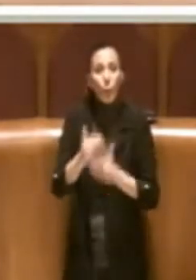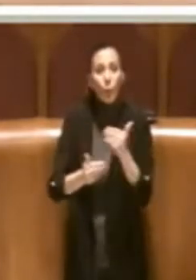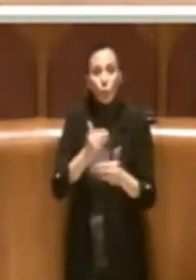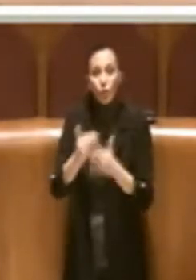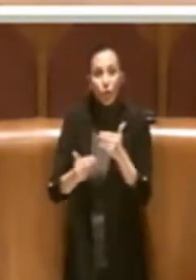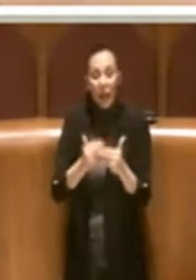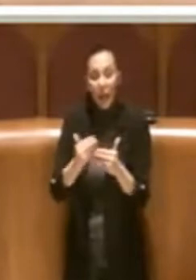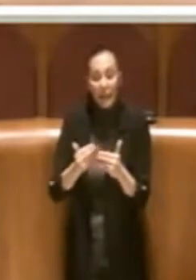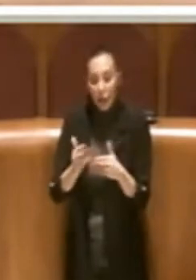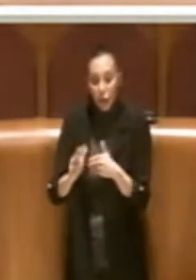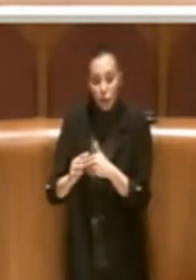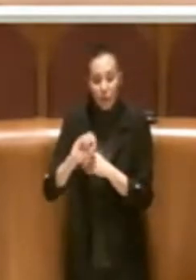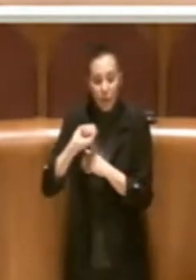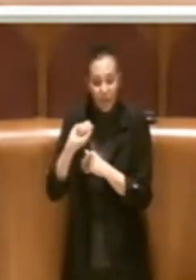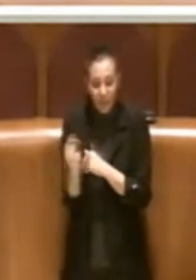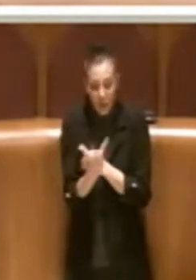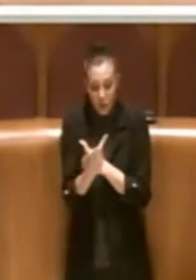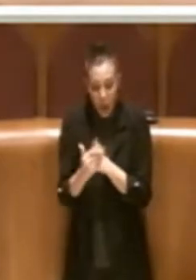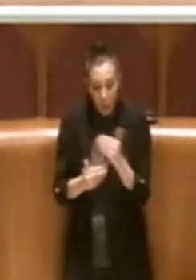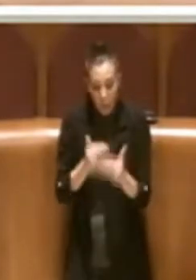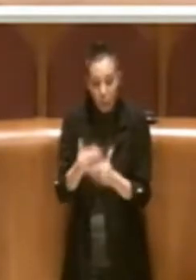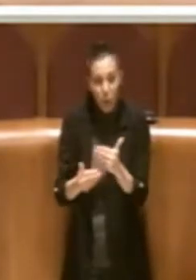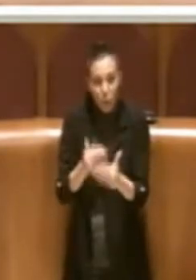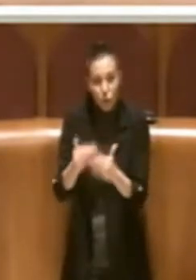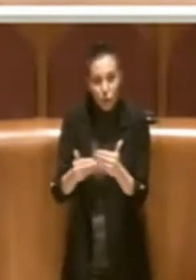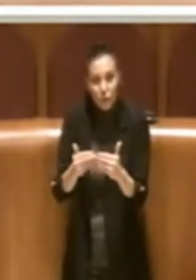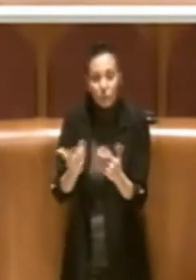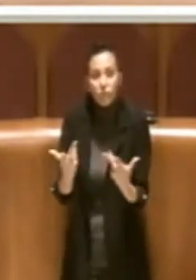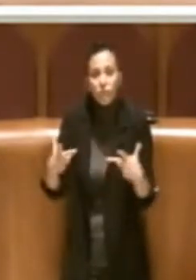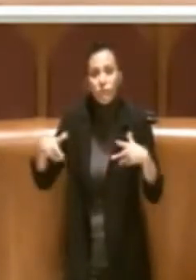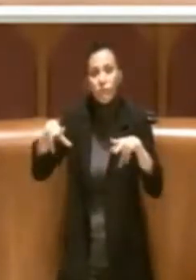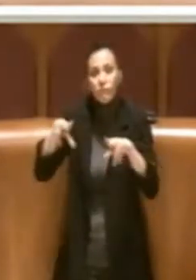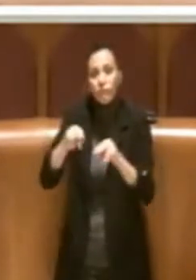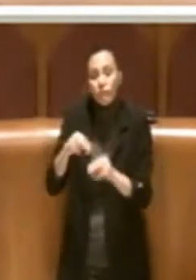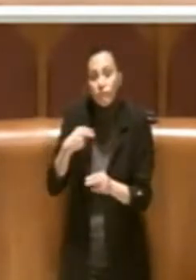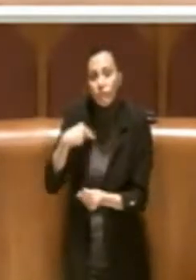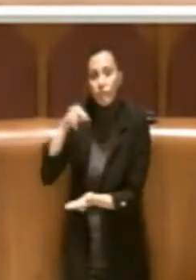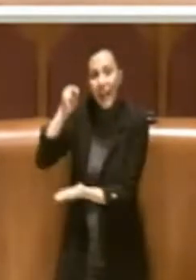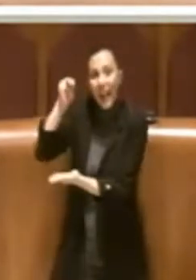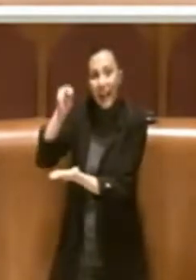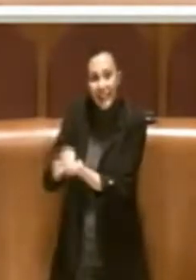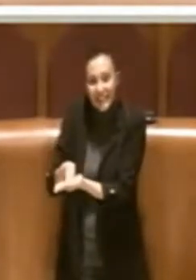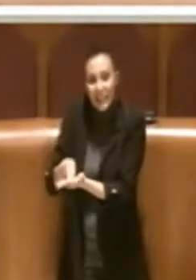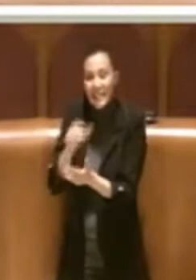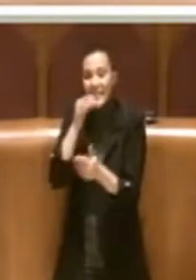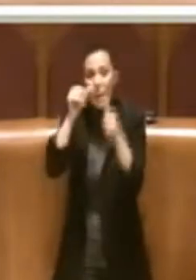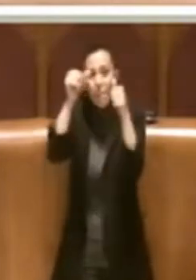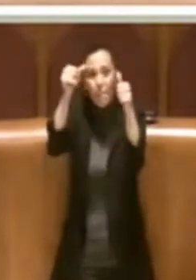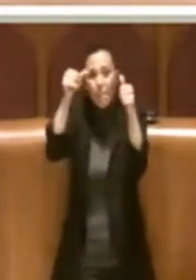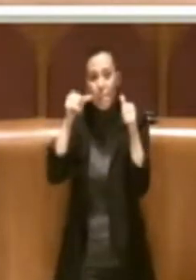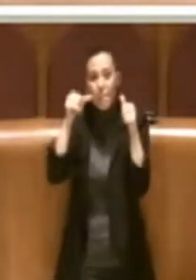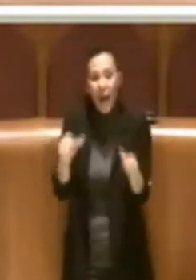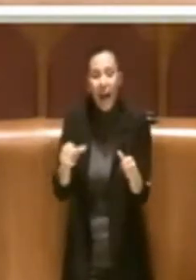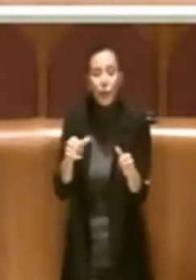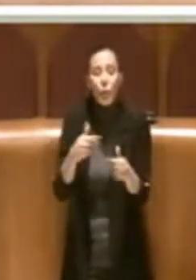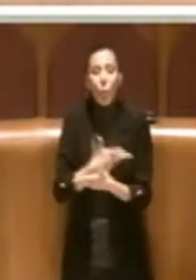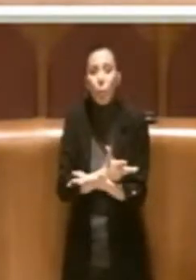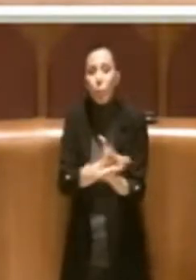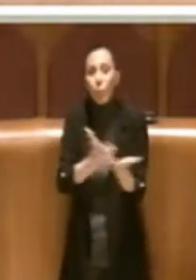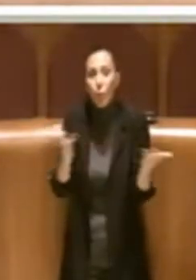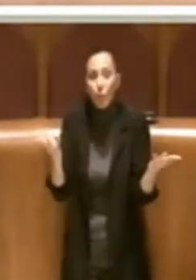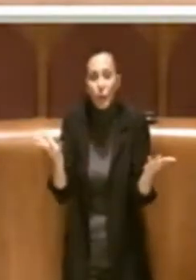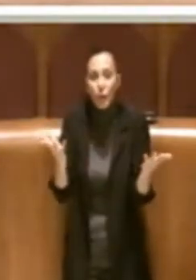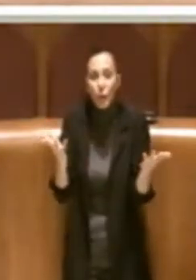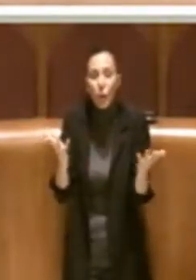attivare la procedura per la riassegnazione del bene, quindi un bando pubblico attraverso il